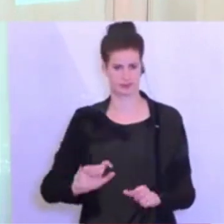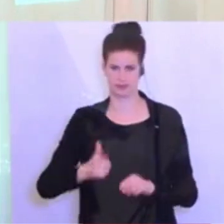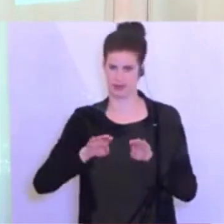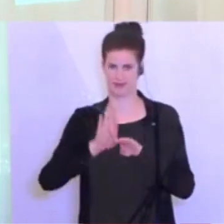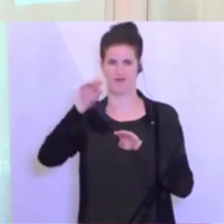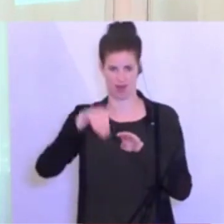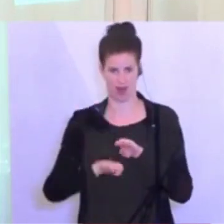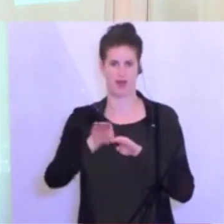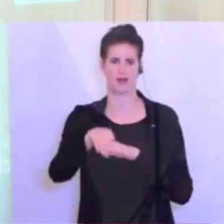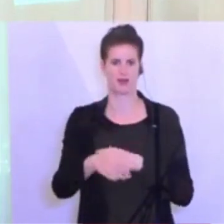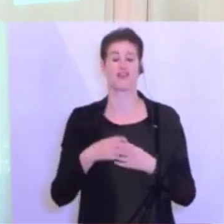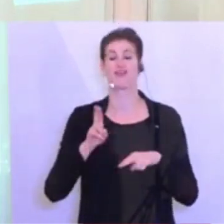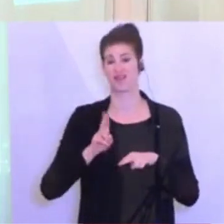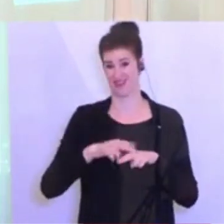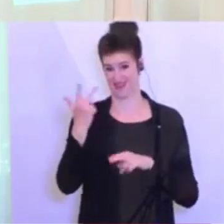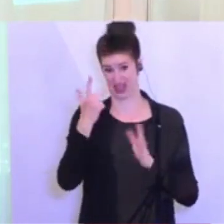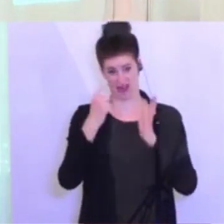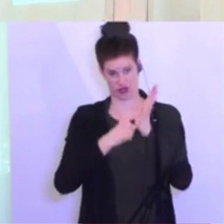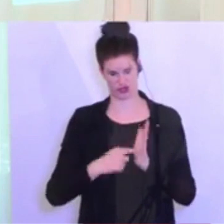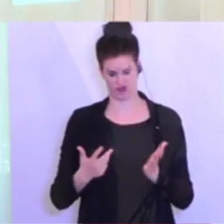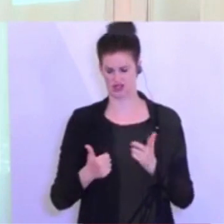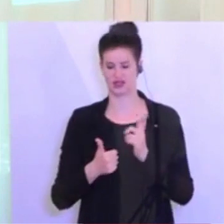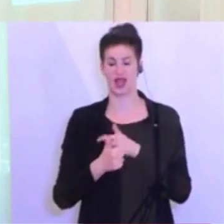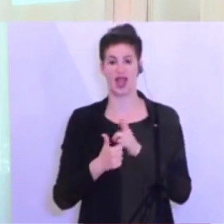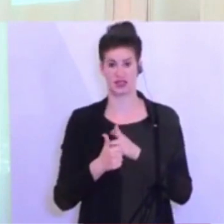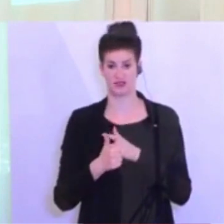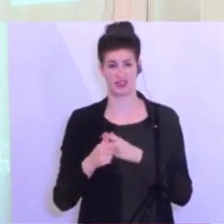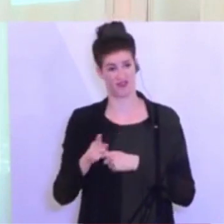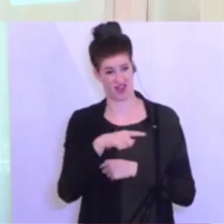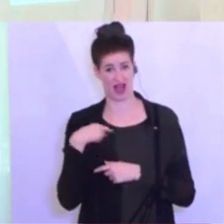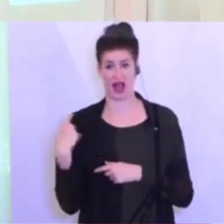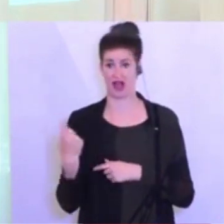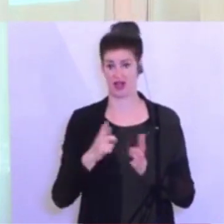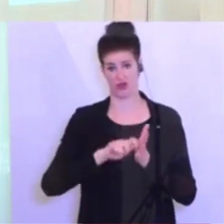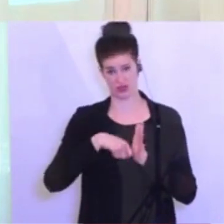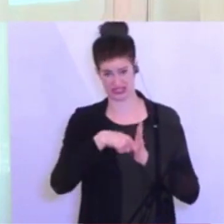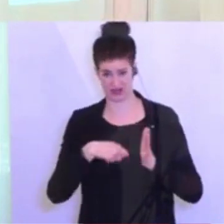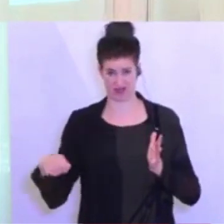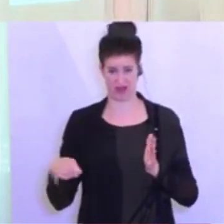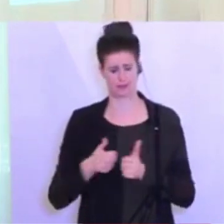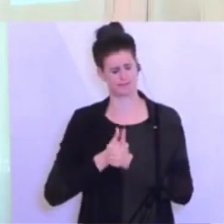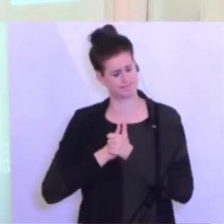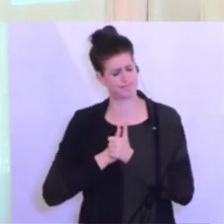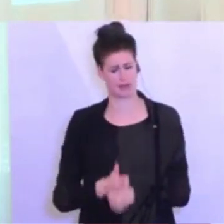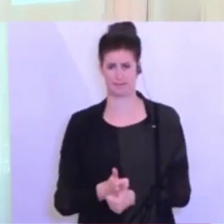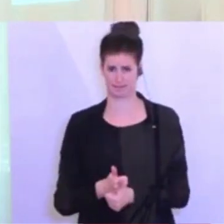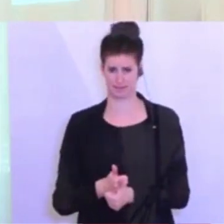Voraussetzungen verwirklichen. Nämlich, wenn wir erstens alle konsequent weiter so handeln wie